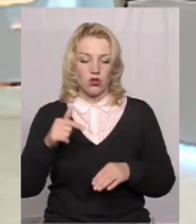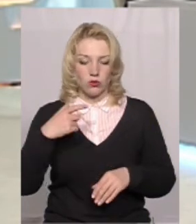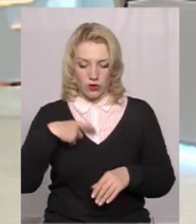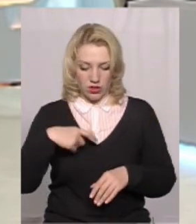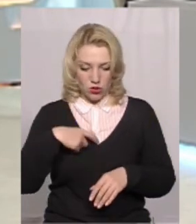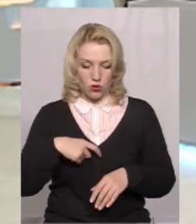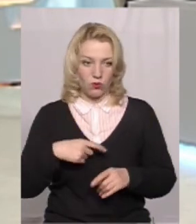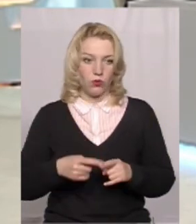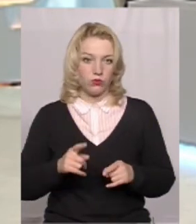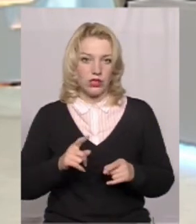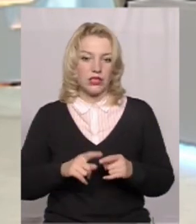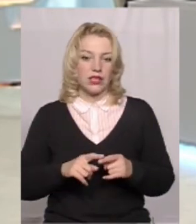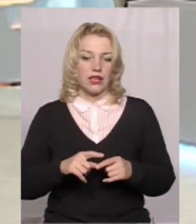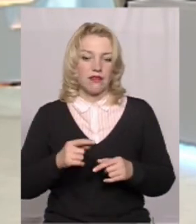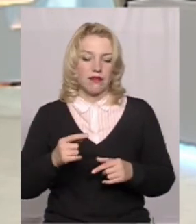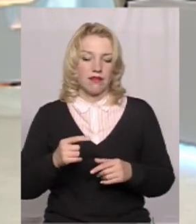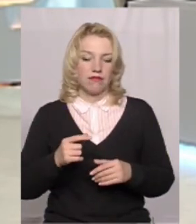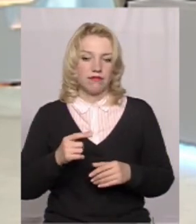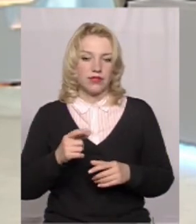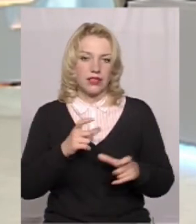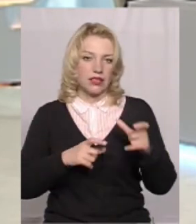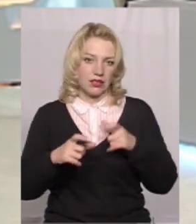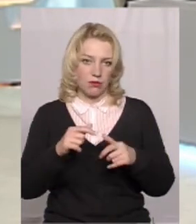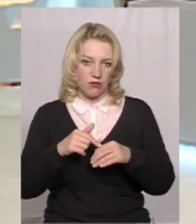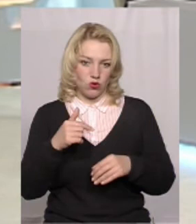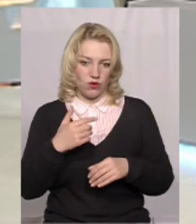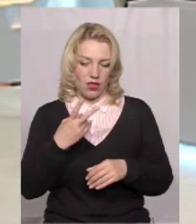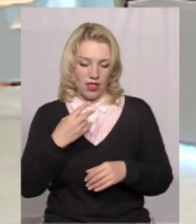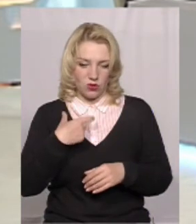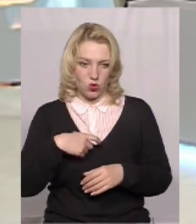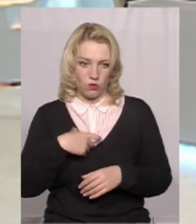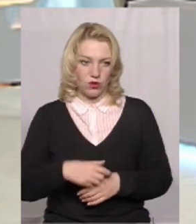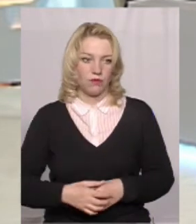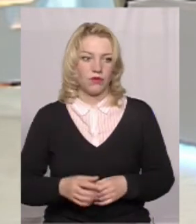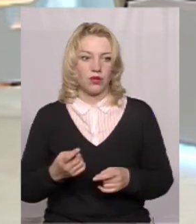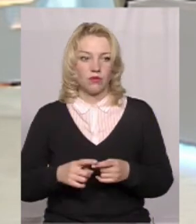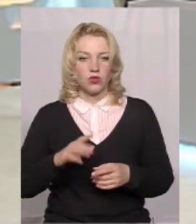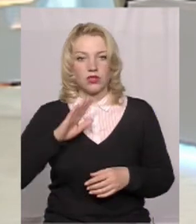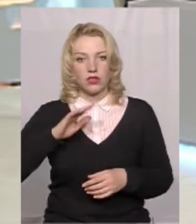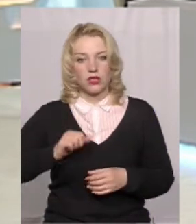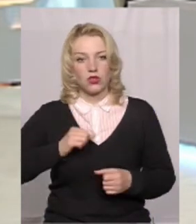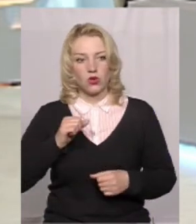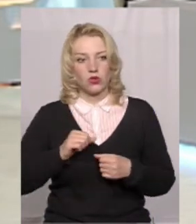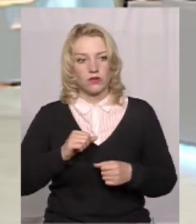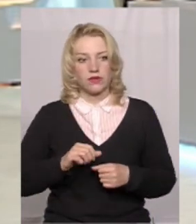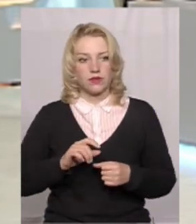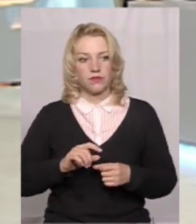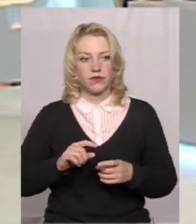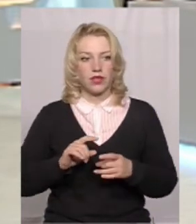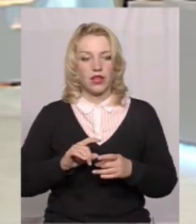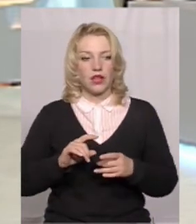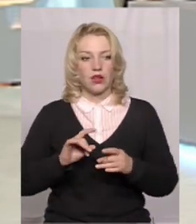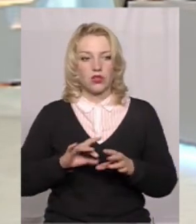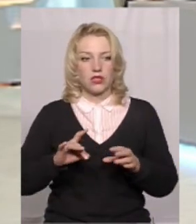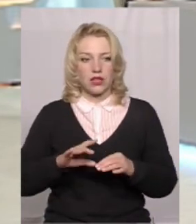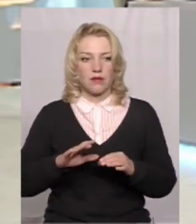наслідки застосування хімічних засобів. І про це нашій колезі Світлані Поровок розповіла медична сестра місцевого